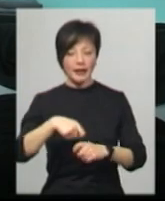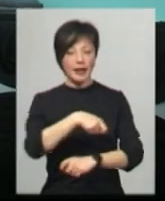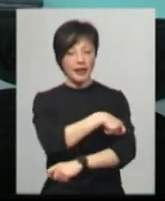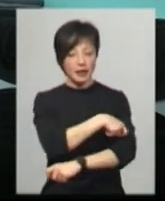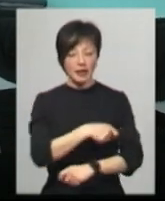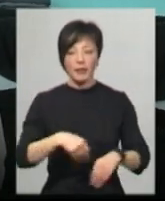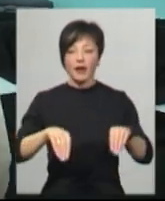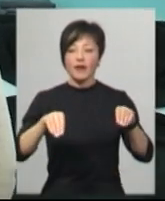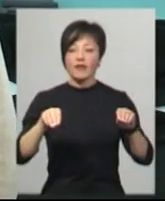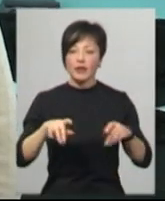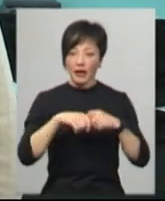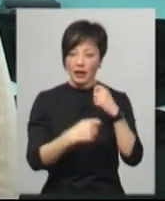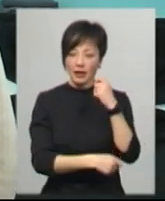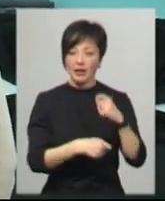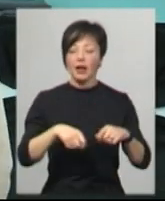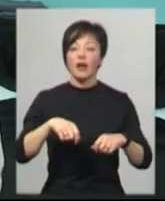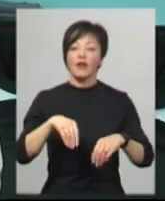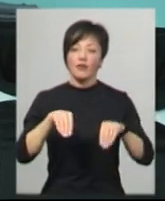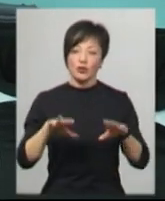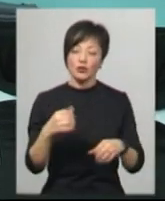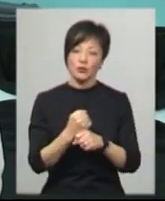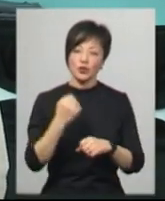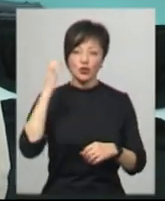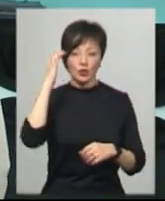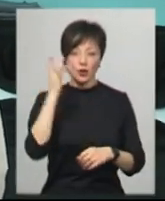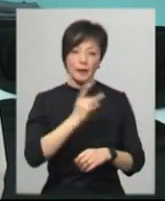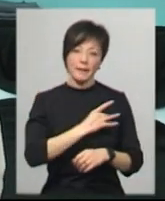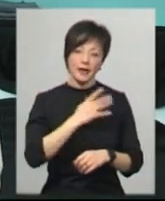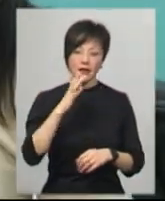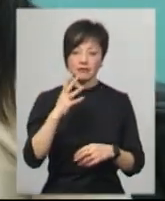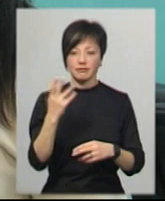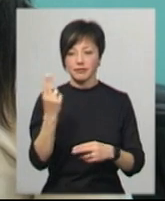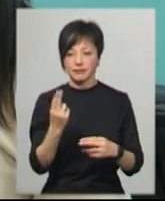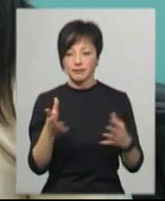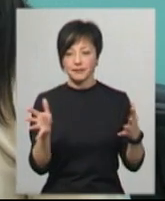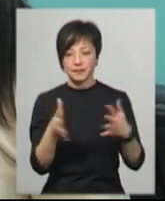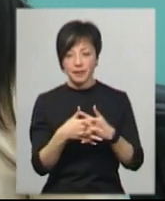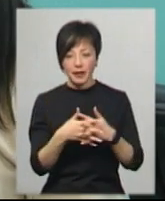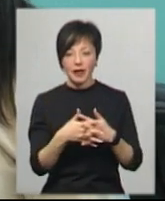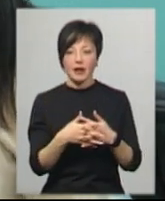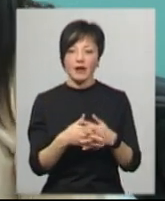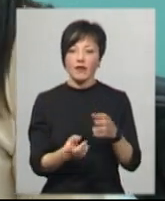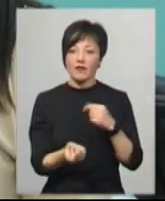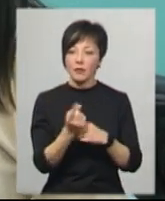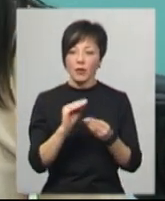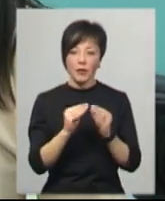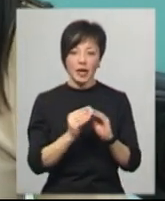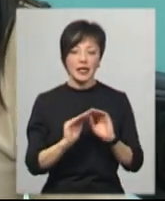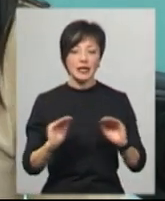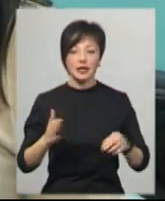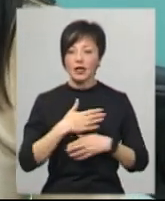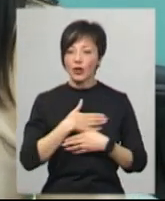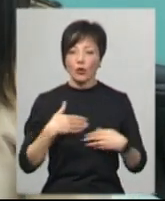ми вирішили робити для цікавості чорні, білі, чорно-білі. Потім виявилася така проблема, що діти не